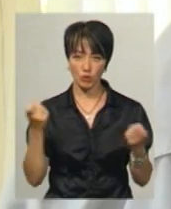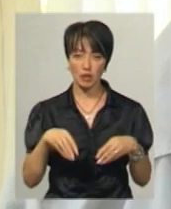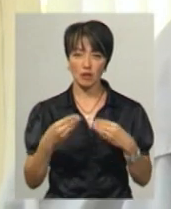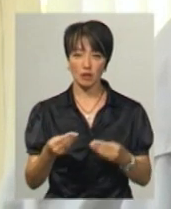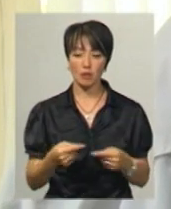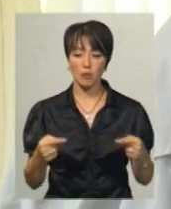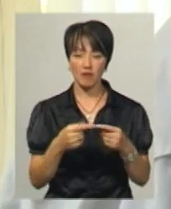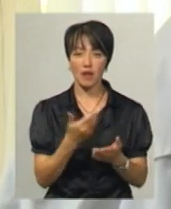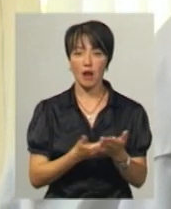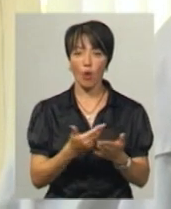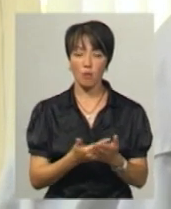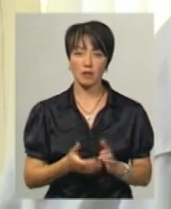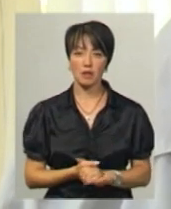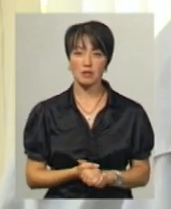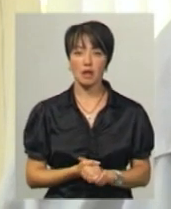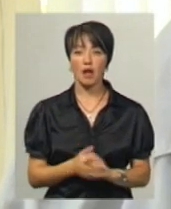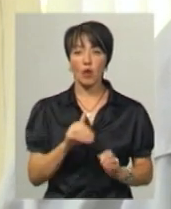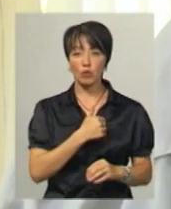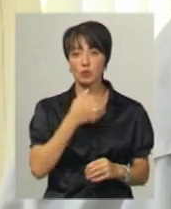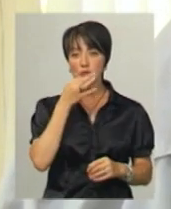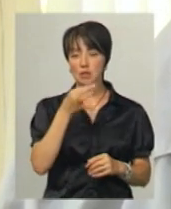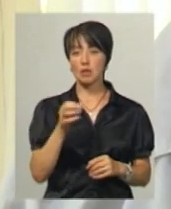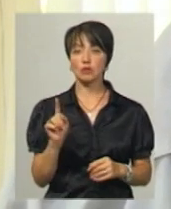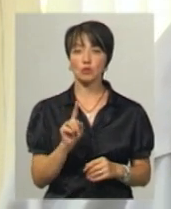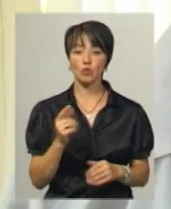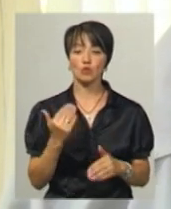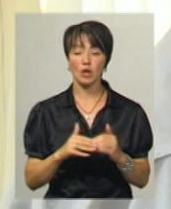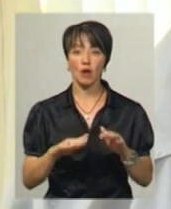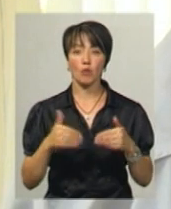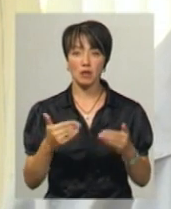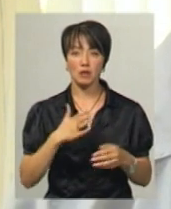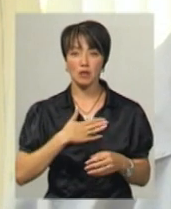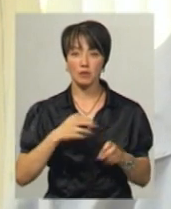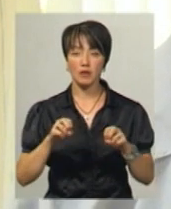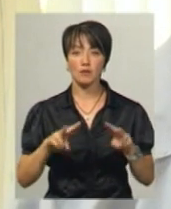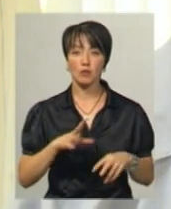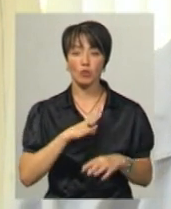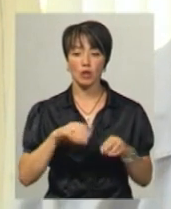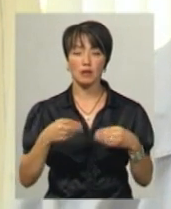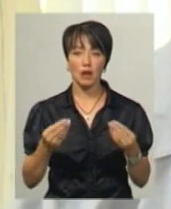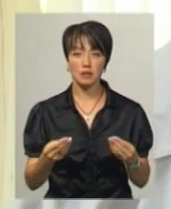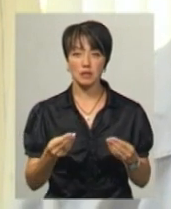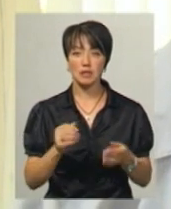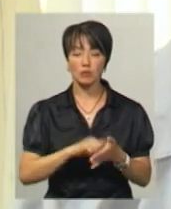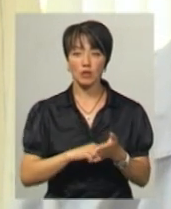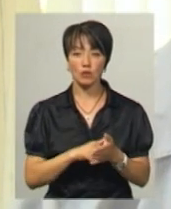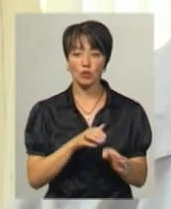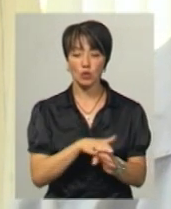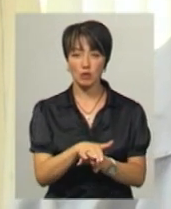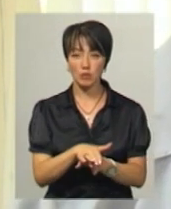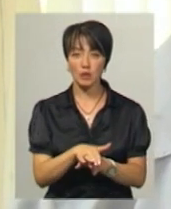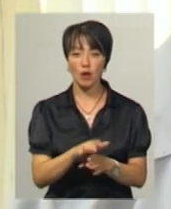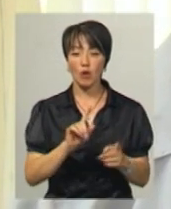надамо певні рекомендації. Про те я хочу сказати, що вже рекомендації нашими фахівцями були надані з приводу дотримання